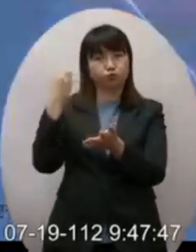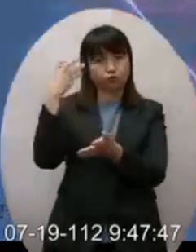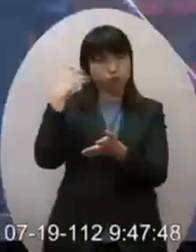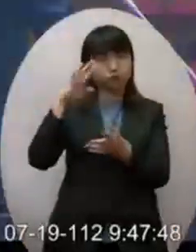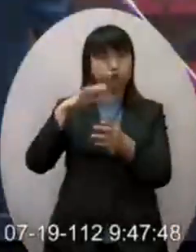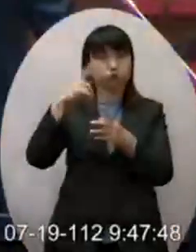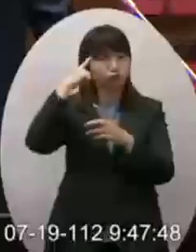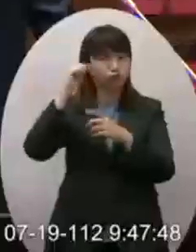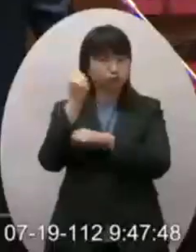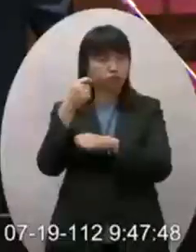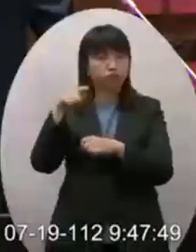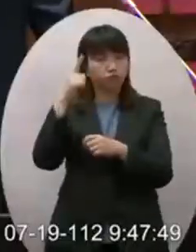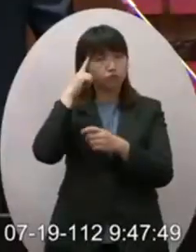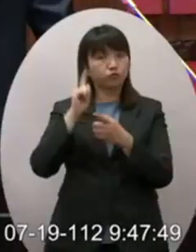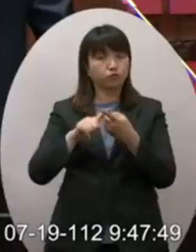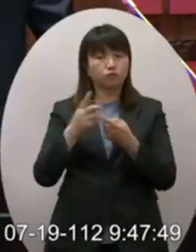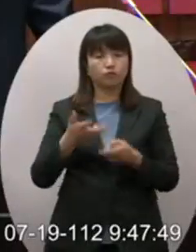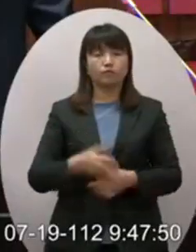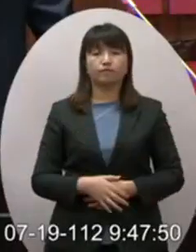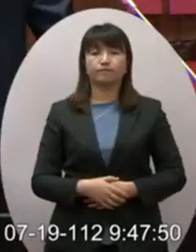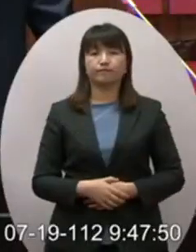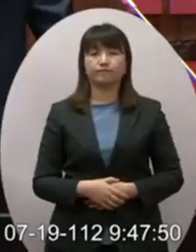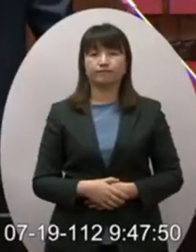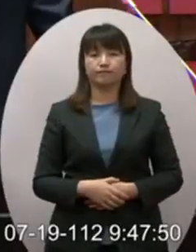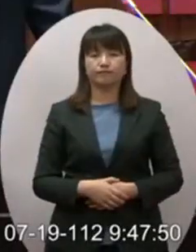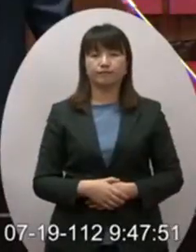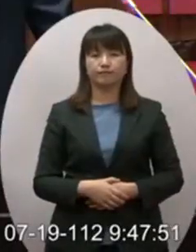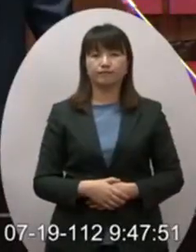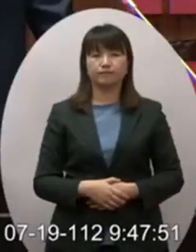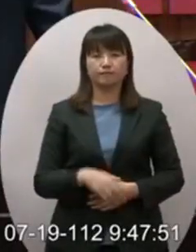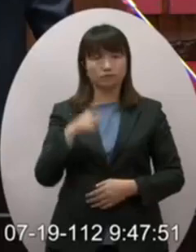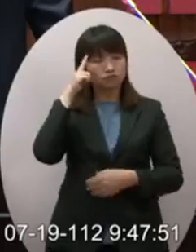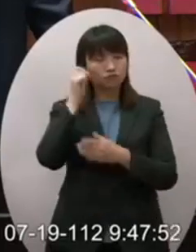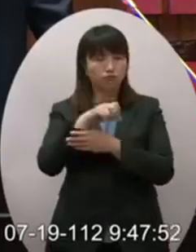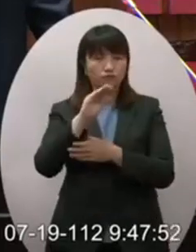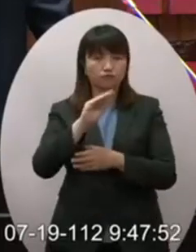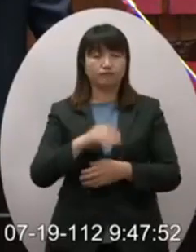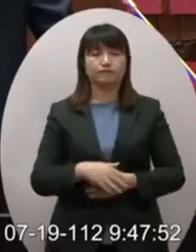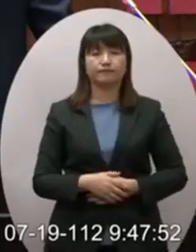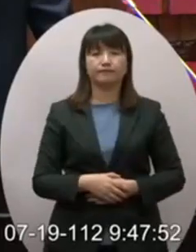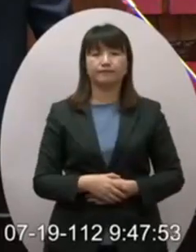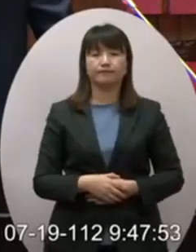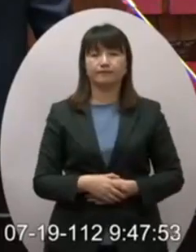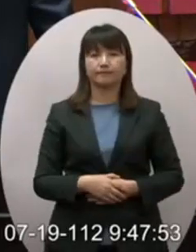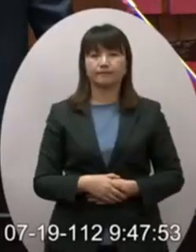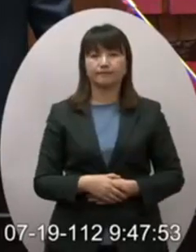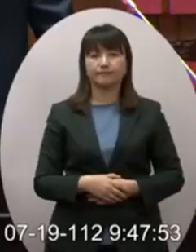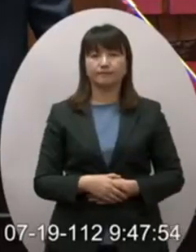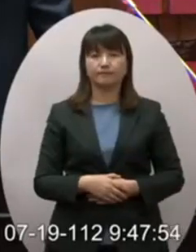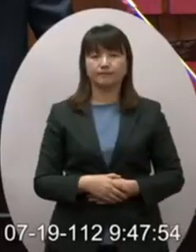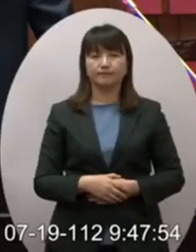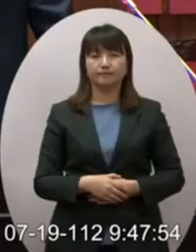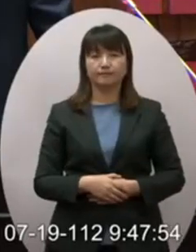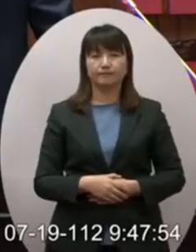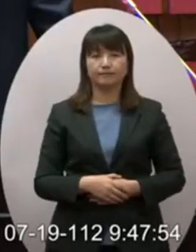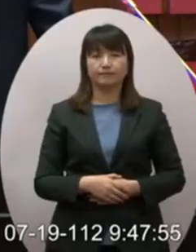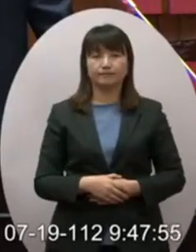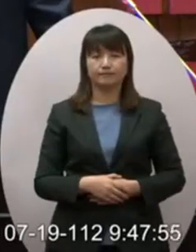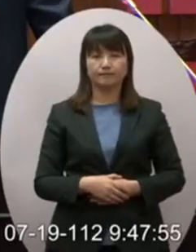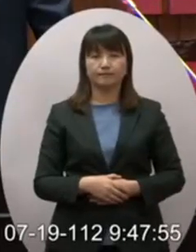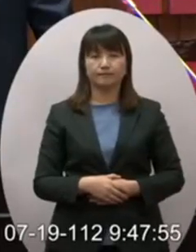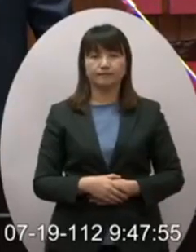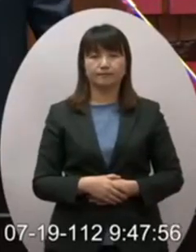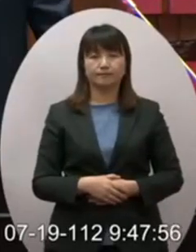新的全球化定義你認同嗎他的觀點你認同嗎在這一個我剛才就講一半就是說在